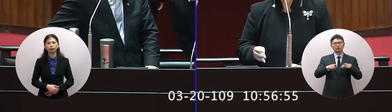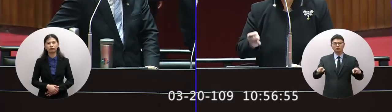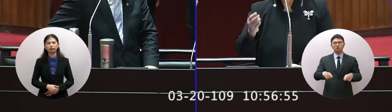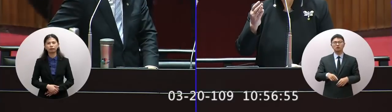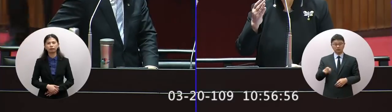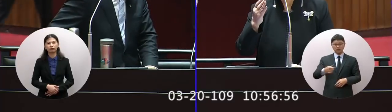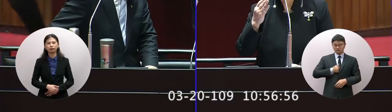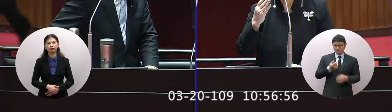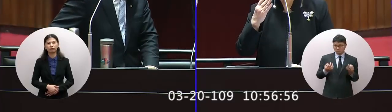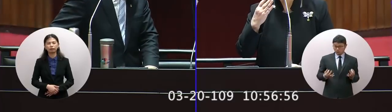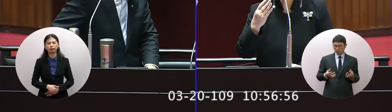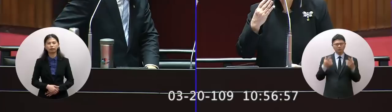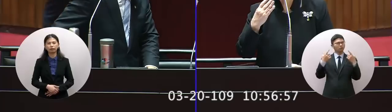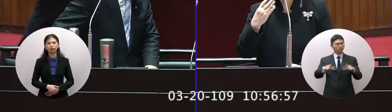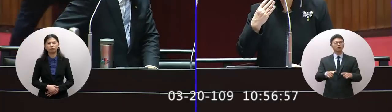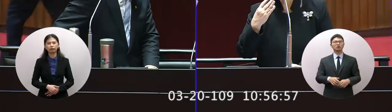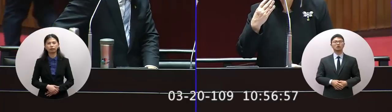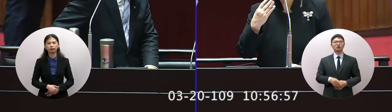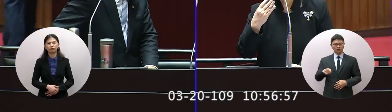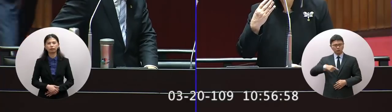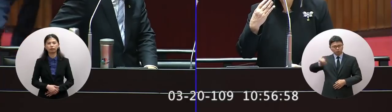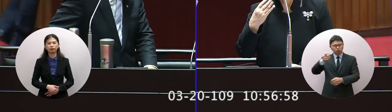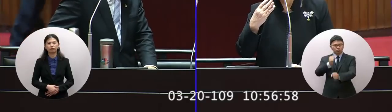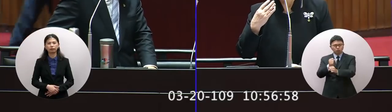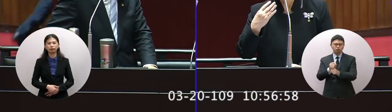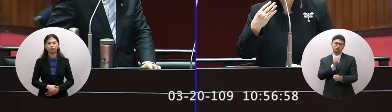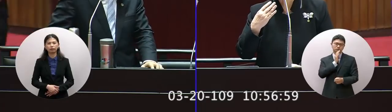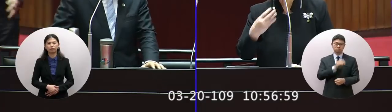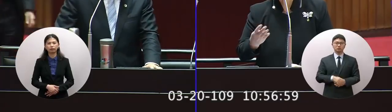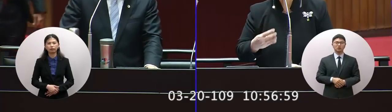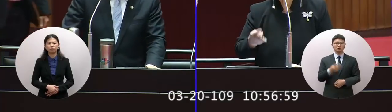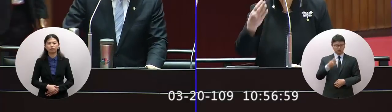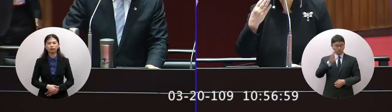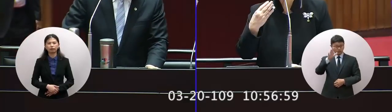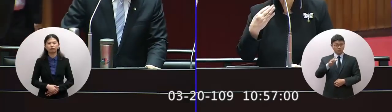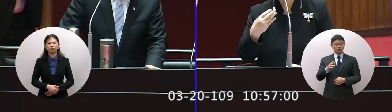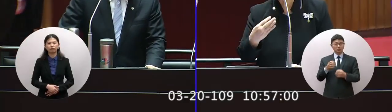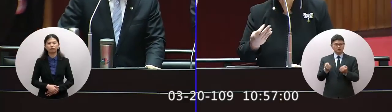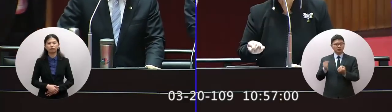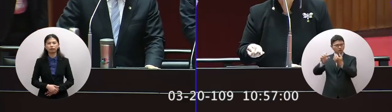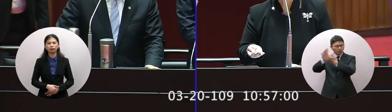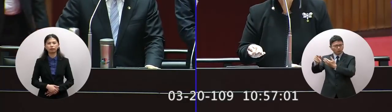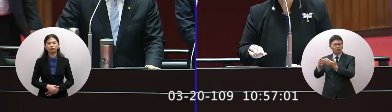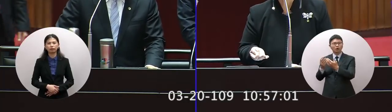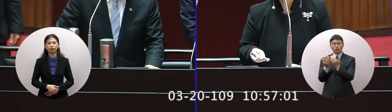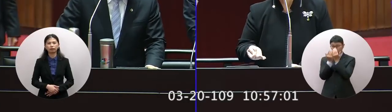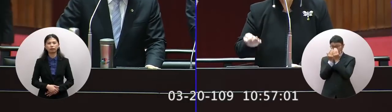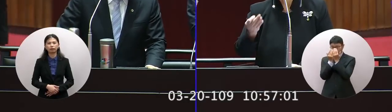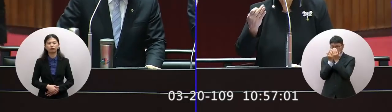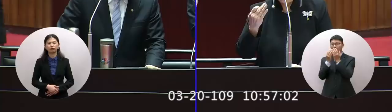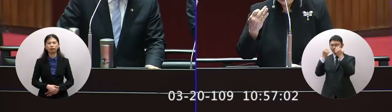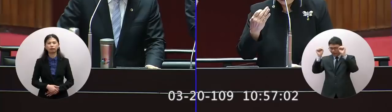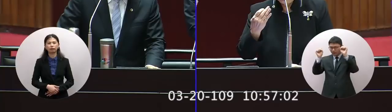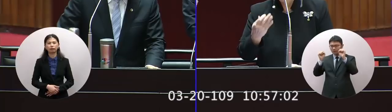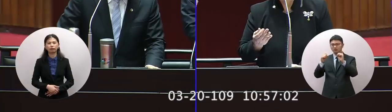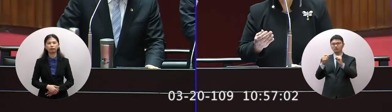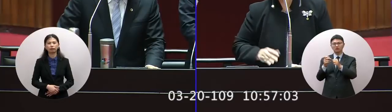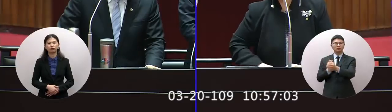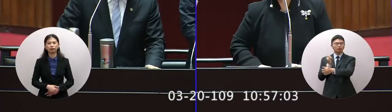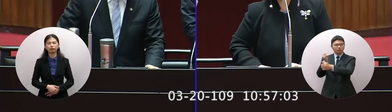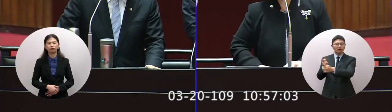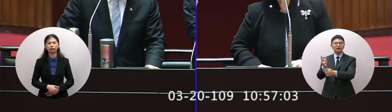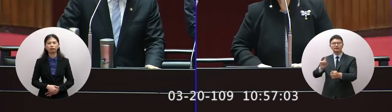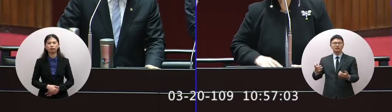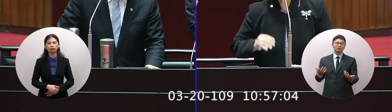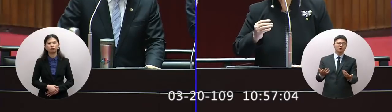頭路的也有的是因為他在外派理有